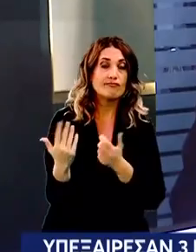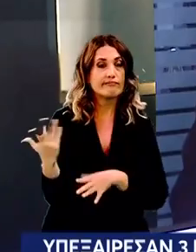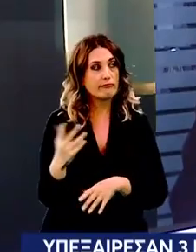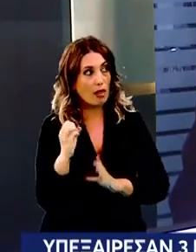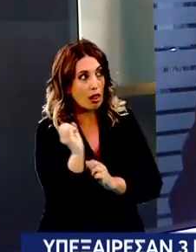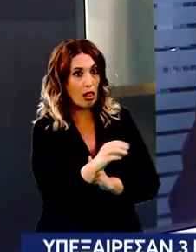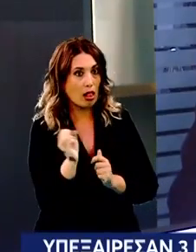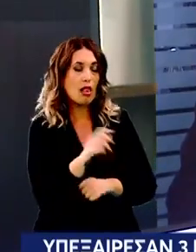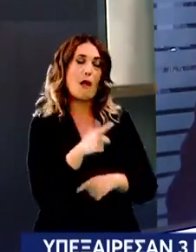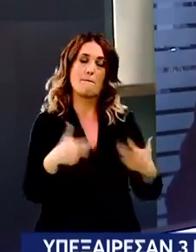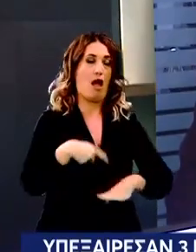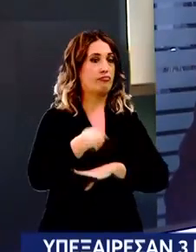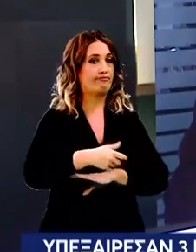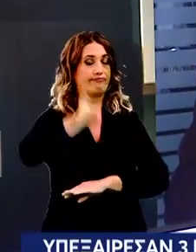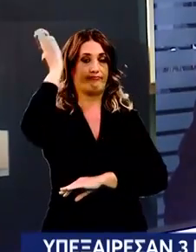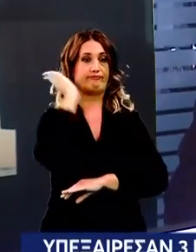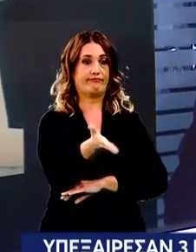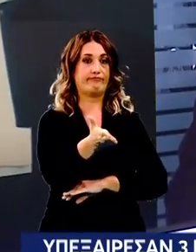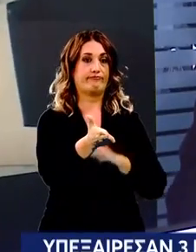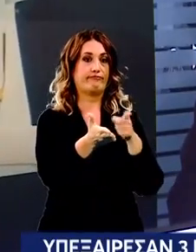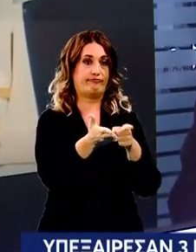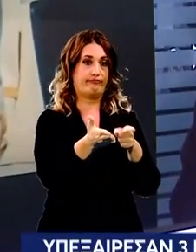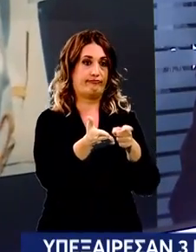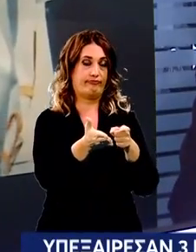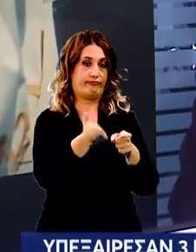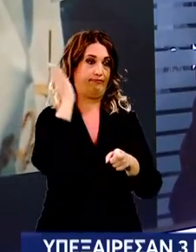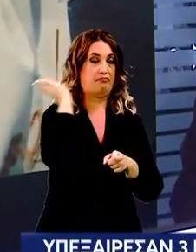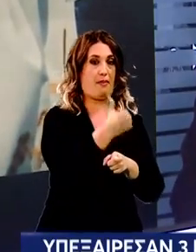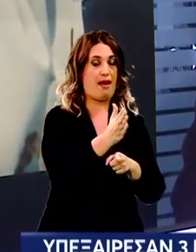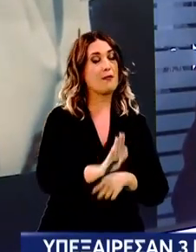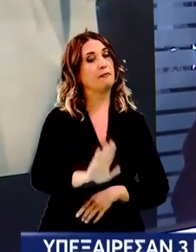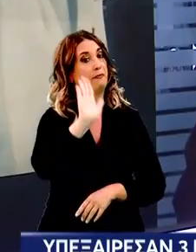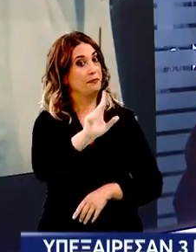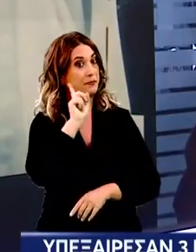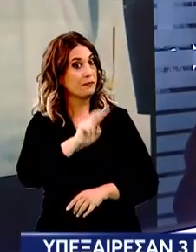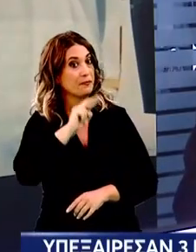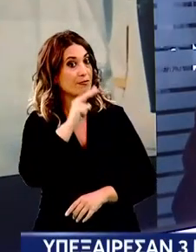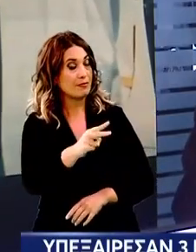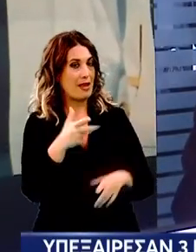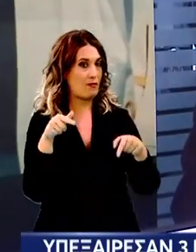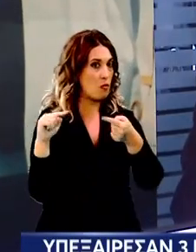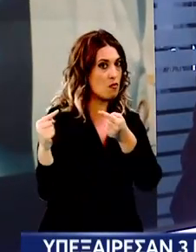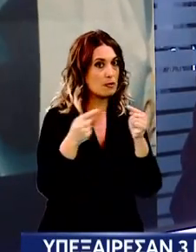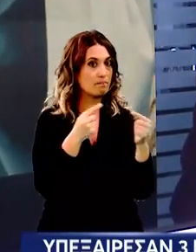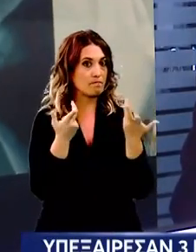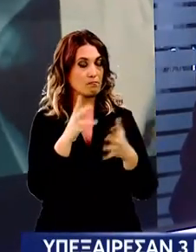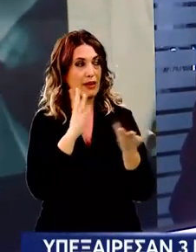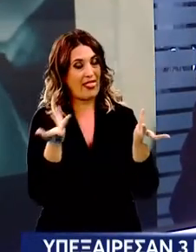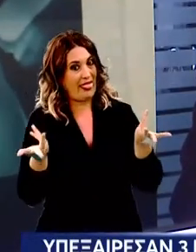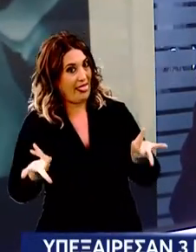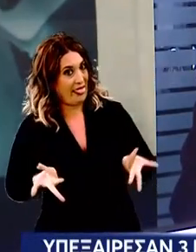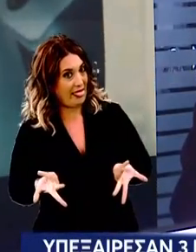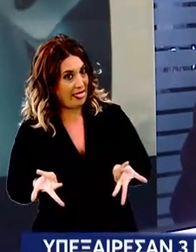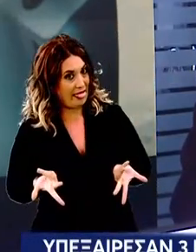έχει καταδικαστεί για αυτό άρα βασίλη συγγνώμη άρα αυτός είχε μία εντός της αγωγικών